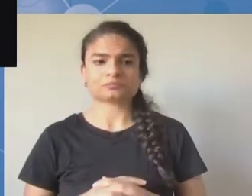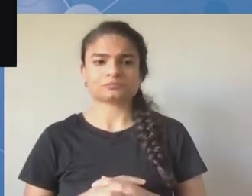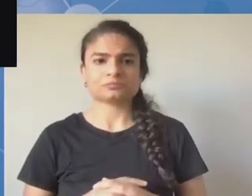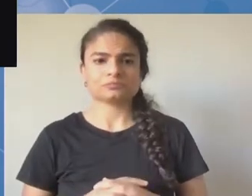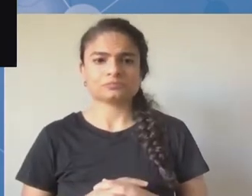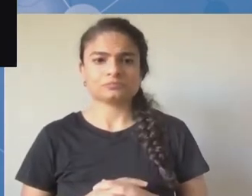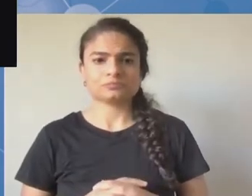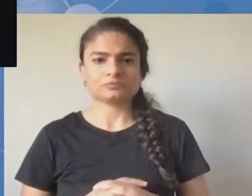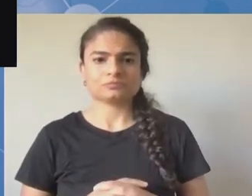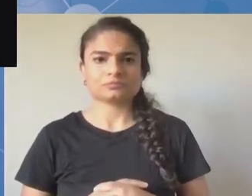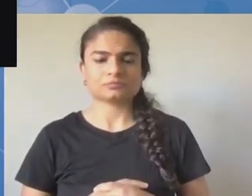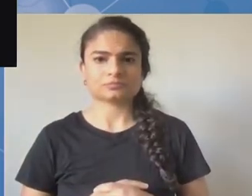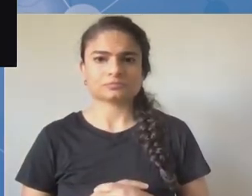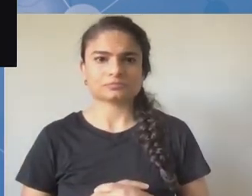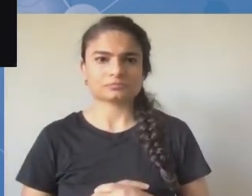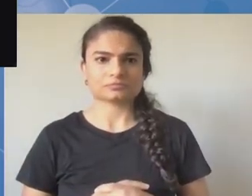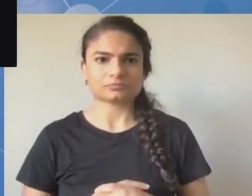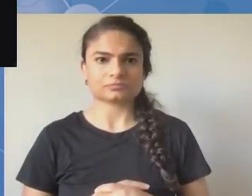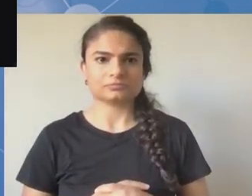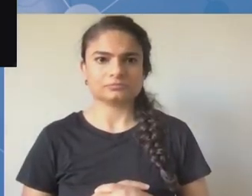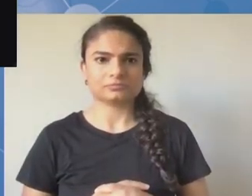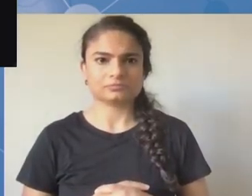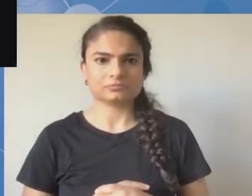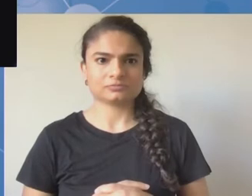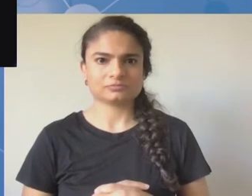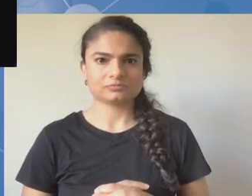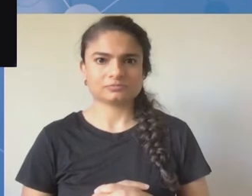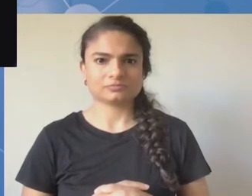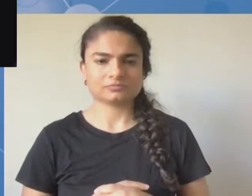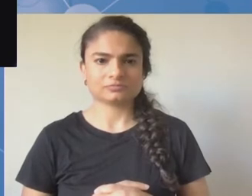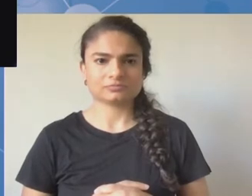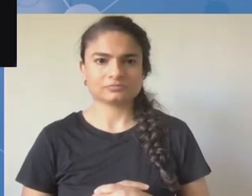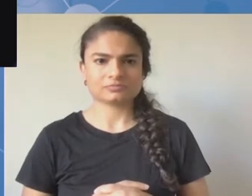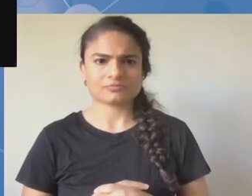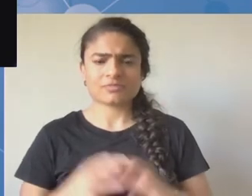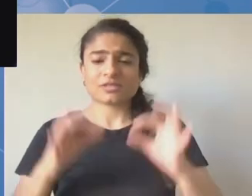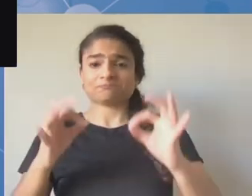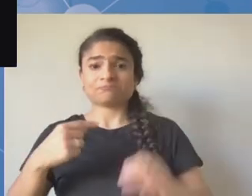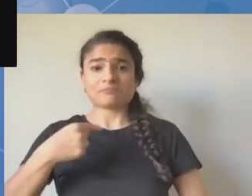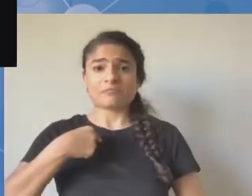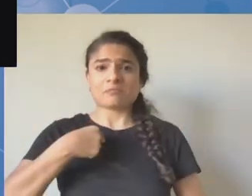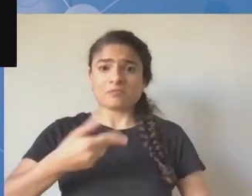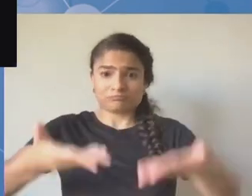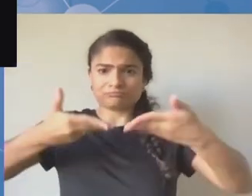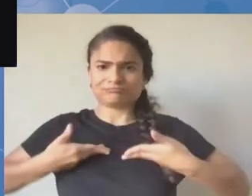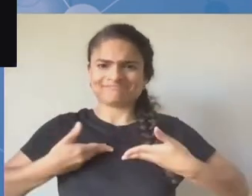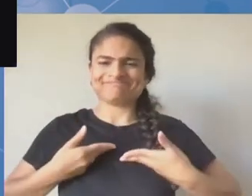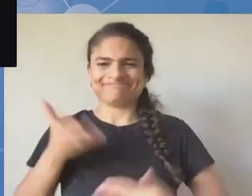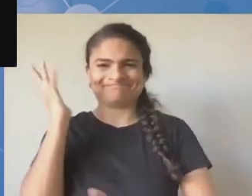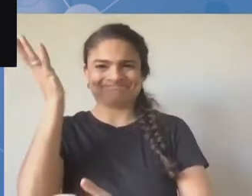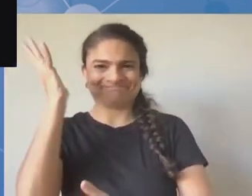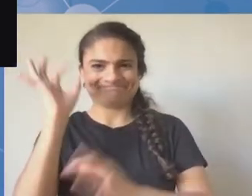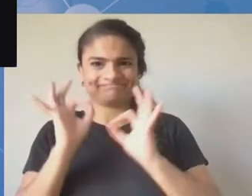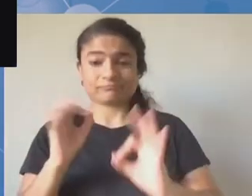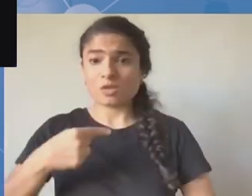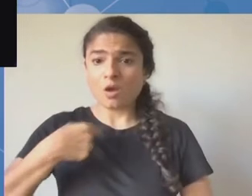Dzień dobry, Jennifer Chung. Będę mówić we własnym imieniu. Chciałabym wyrazić przede